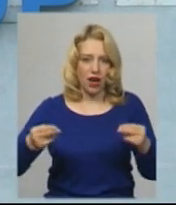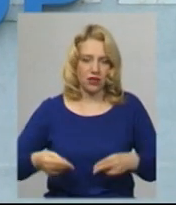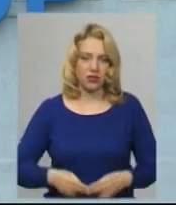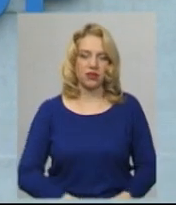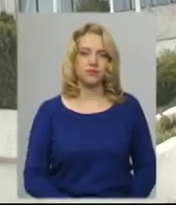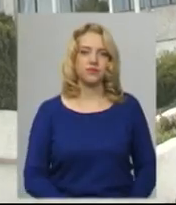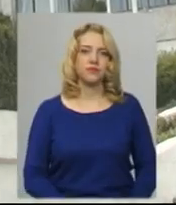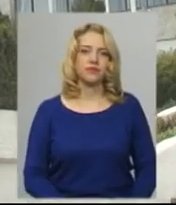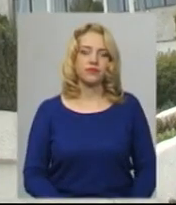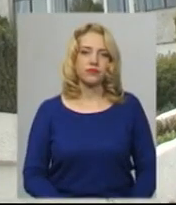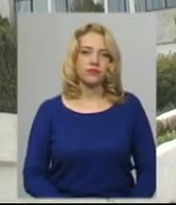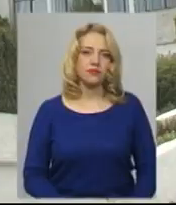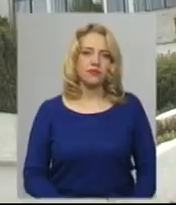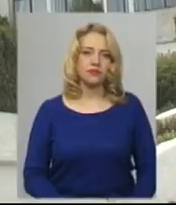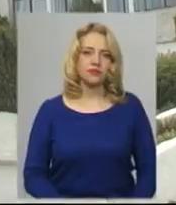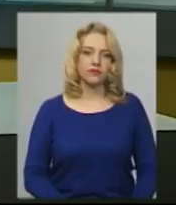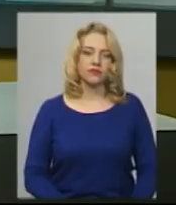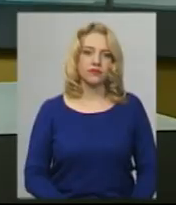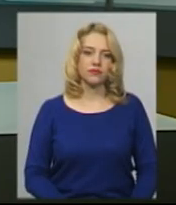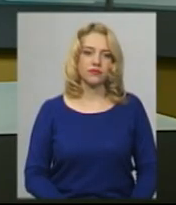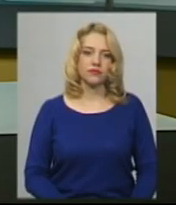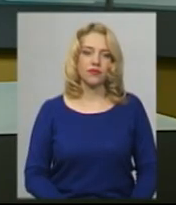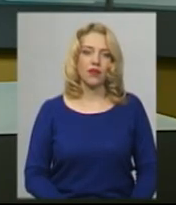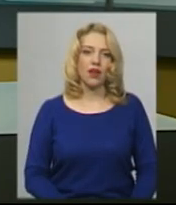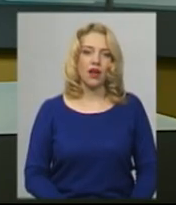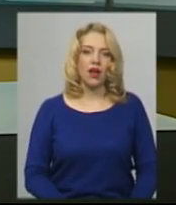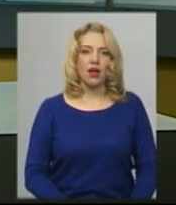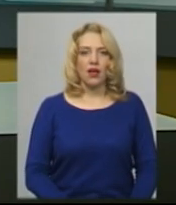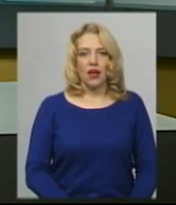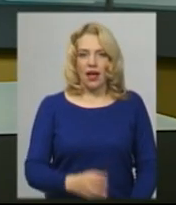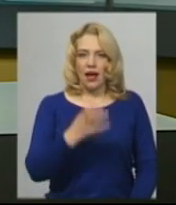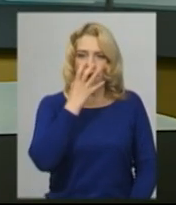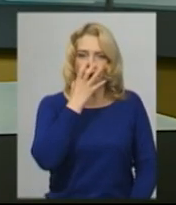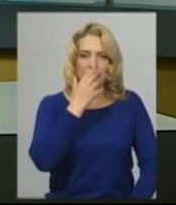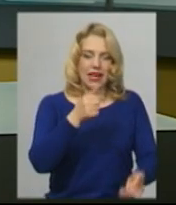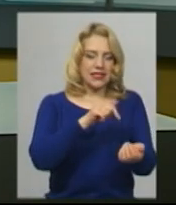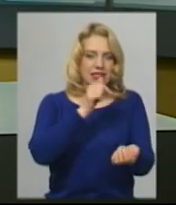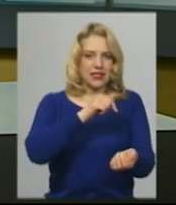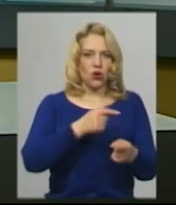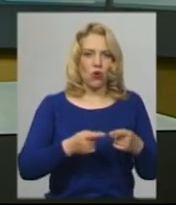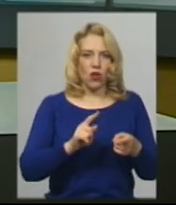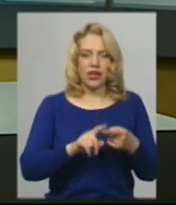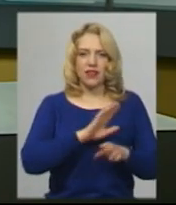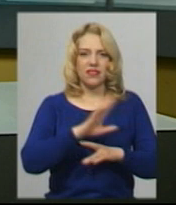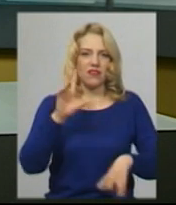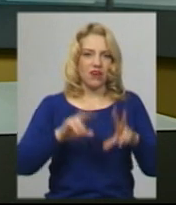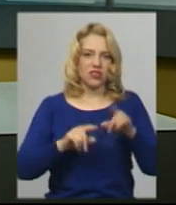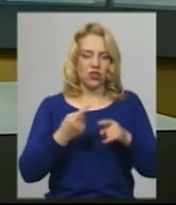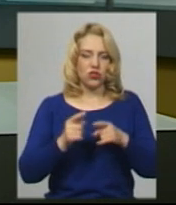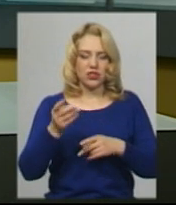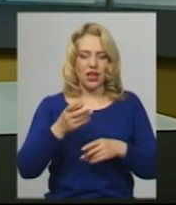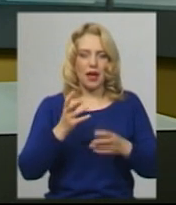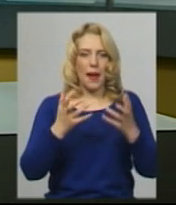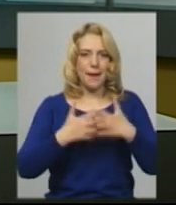Віктор Кривий. Новини на Суспільному. Хмельницький. Анестезіологи не вважають, що апарат штучної вентиляції легень, котрий